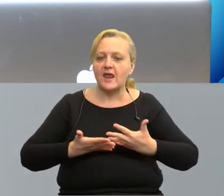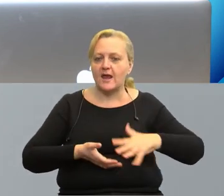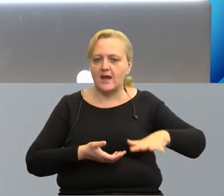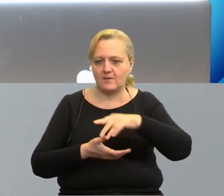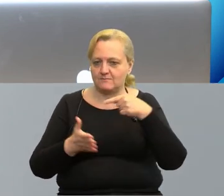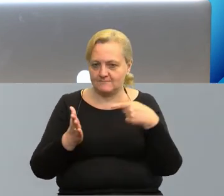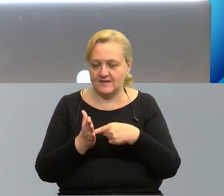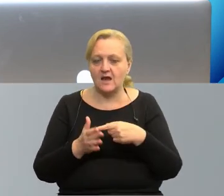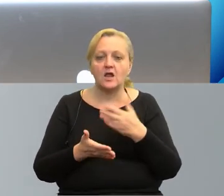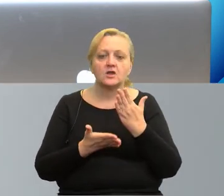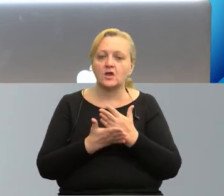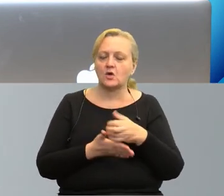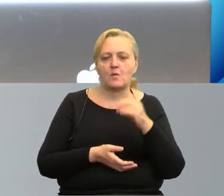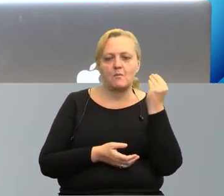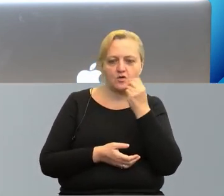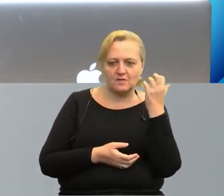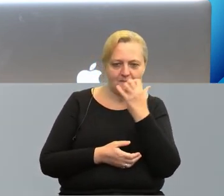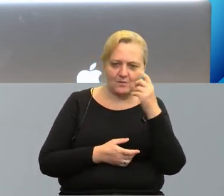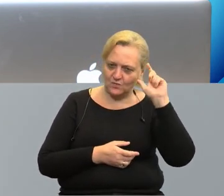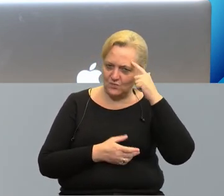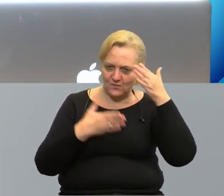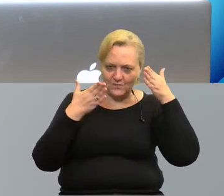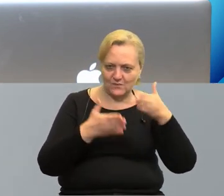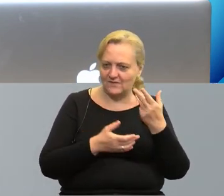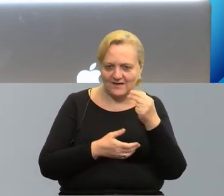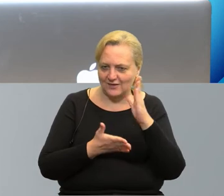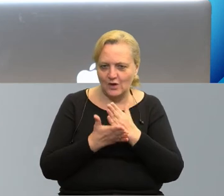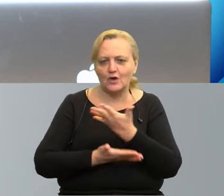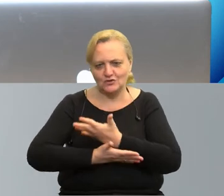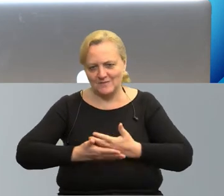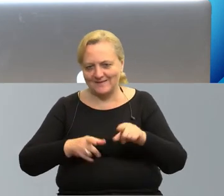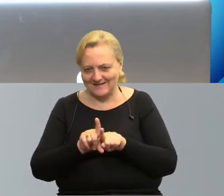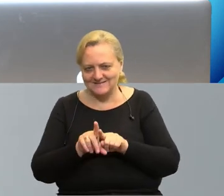gdzie nie tylko Bałtyk jest w centrum zainteresowania.